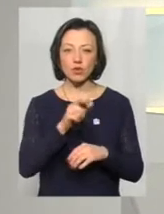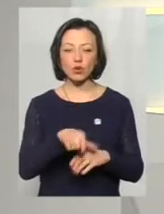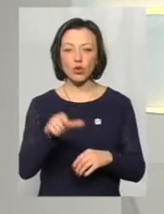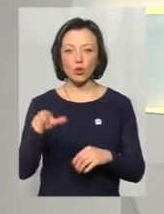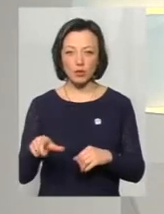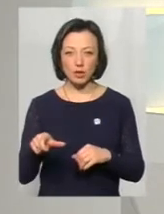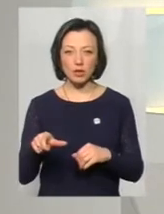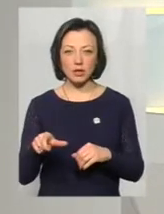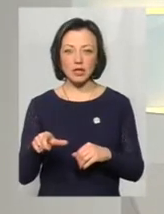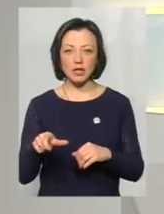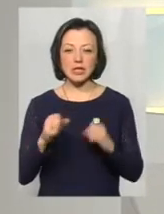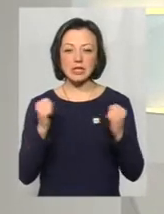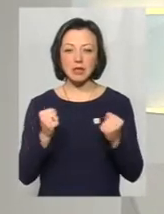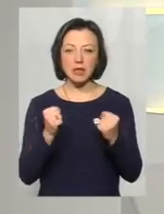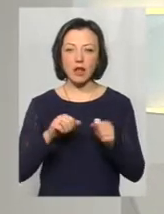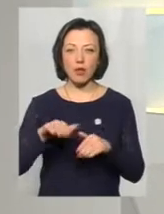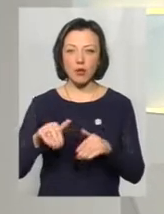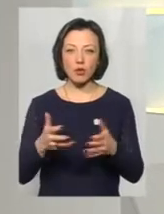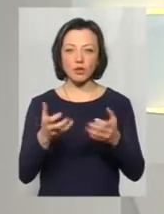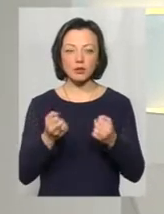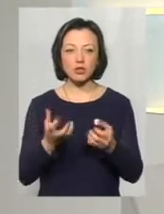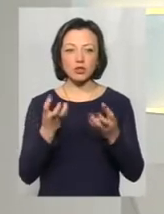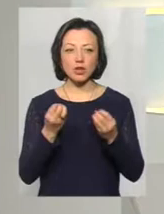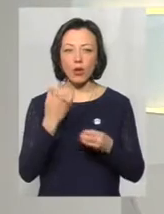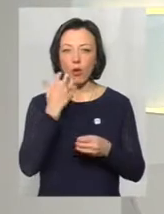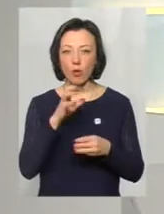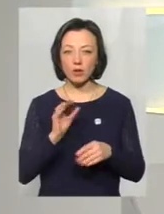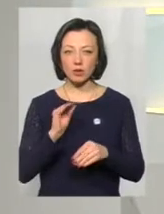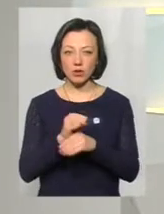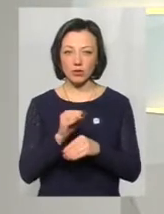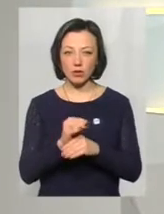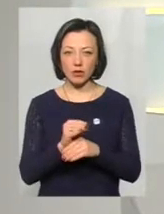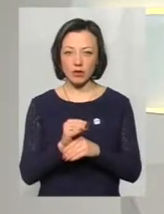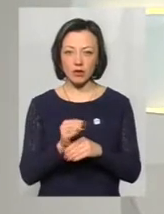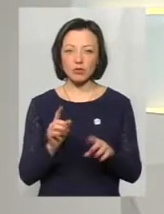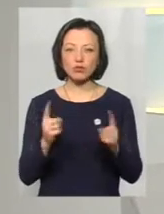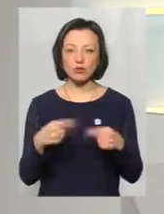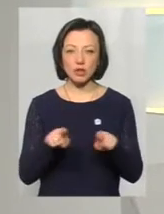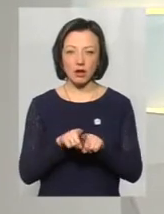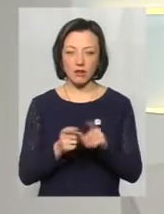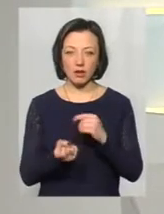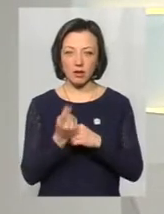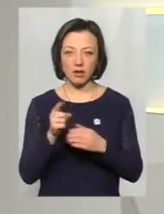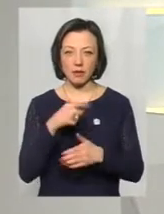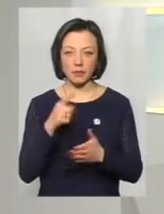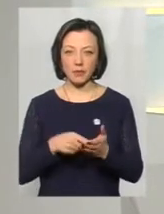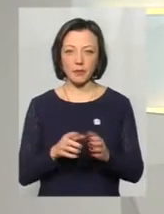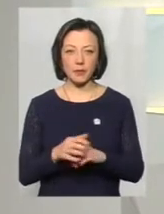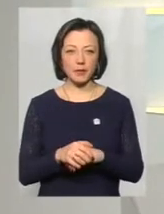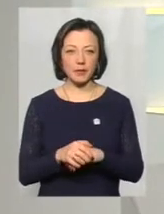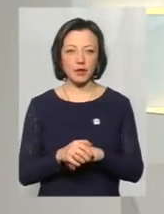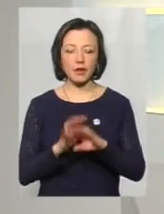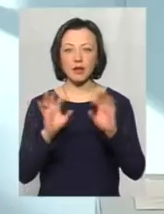замерзали, а потім отримували ще й опік додатково. Розкажіть, будь ласка, чому так виникає? Ні в якому